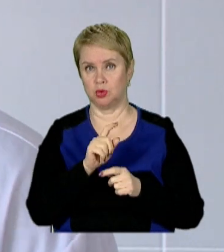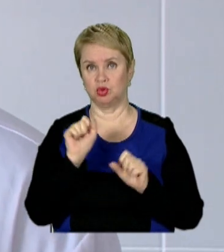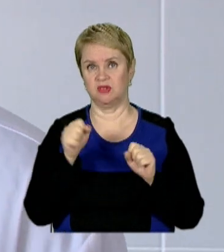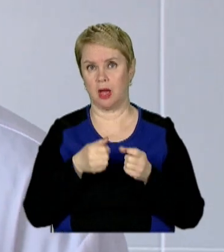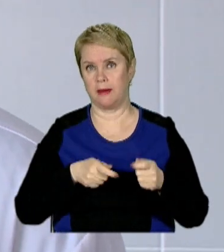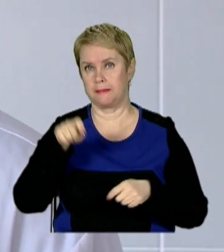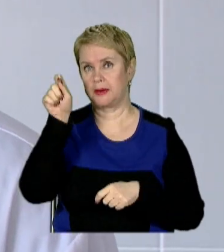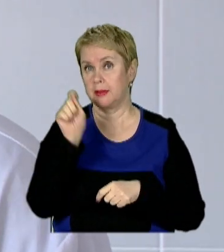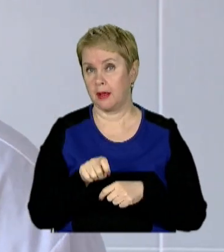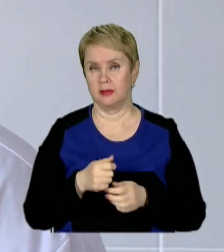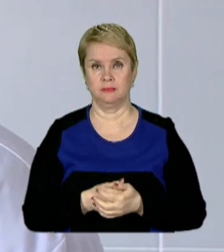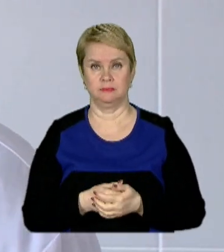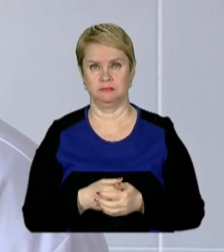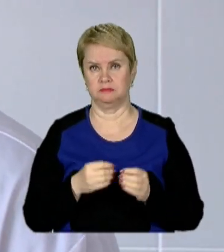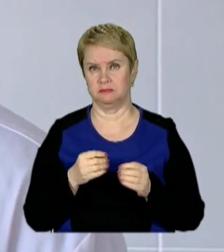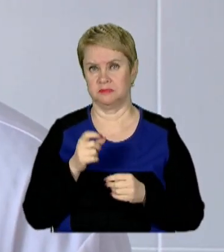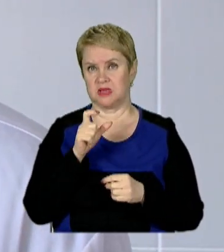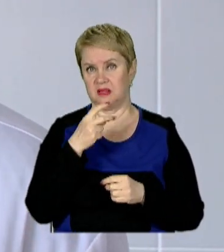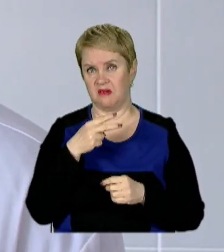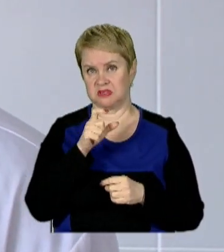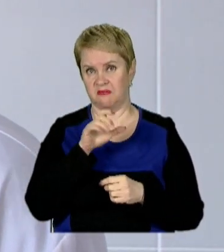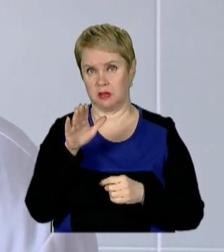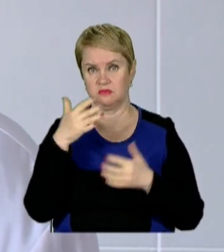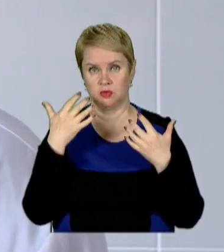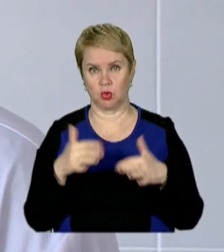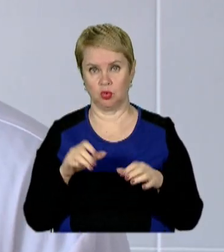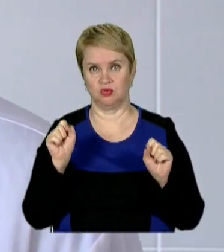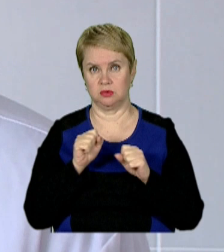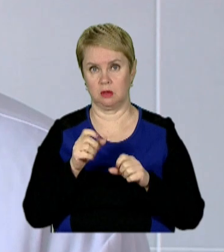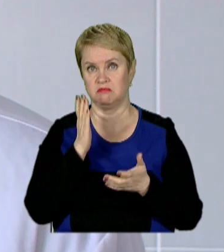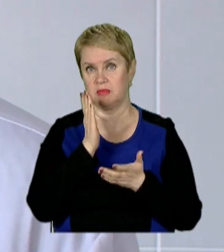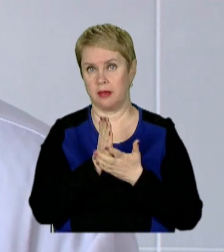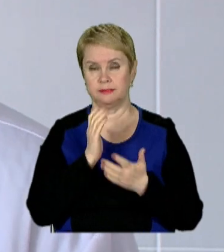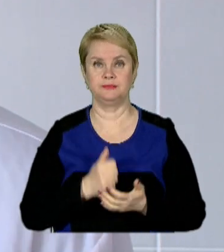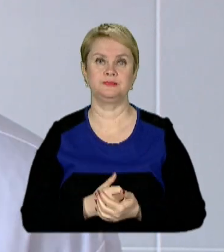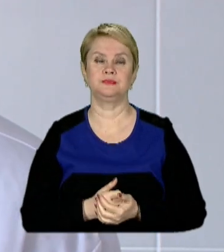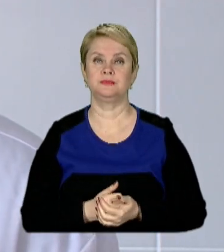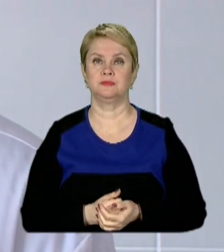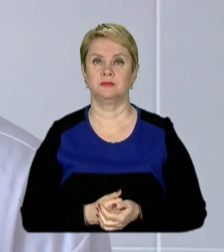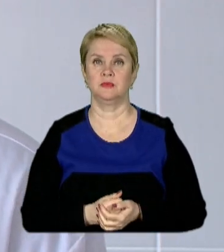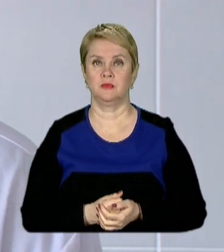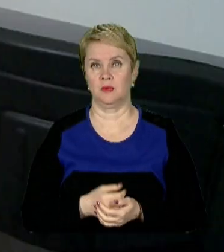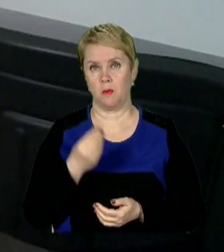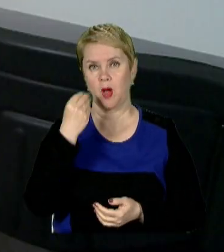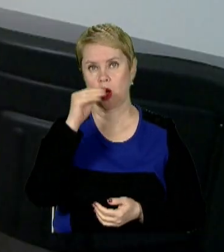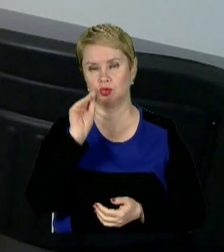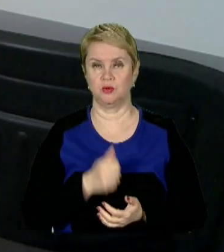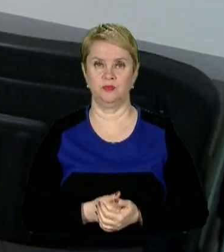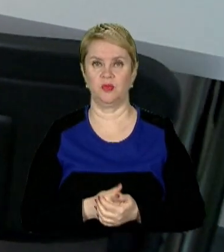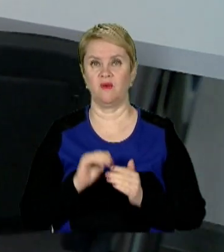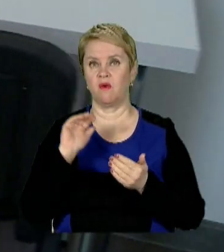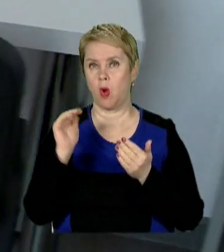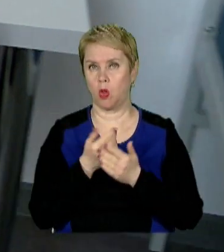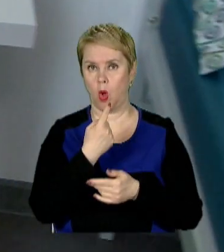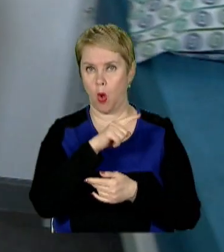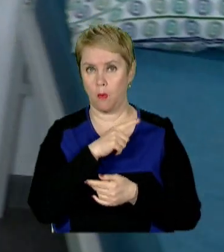приїхала, при чому десь за 20 хвилин вже тут швидка завжди є. Покращилися. В оновленій